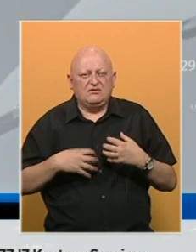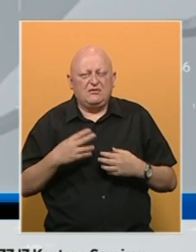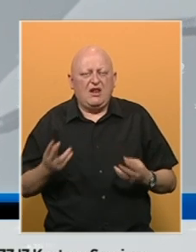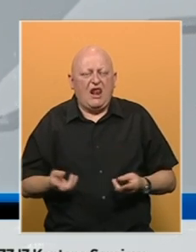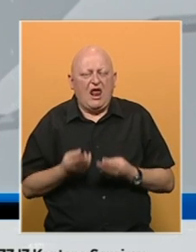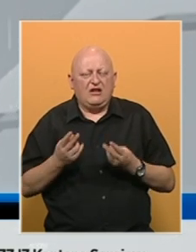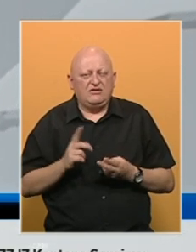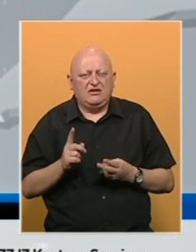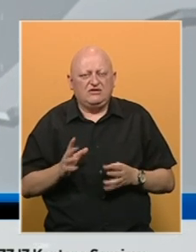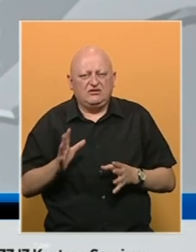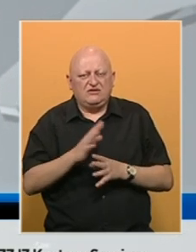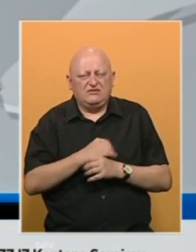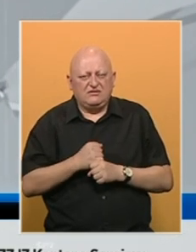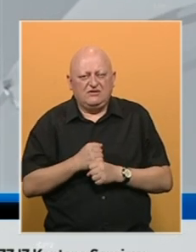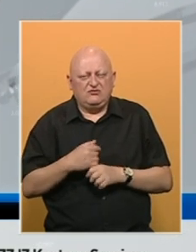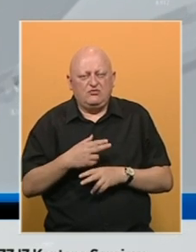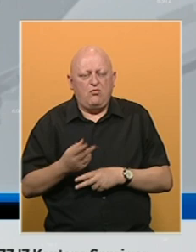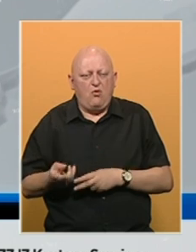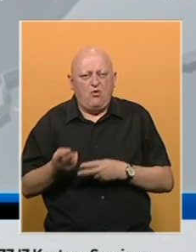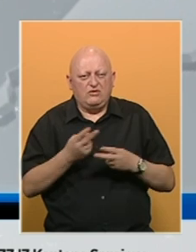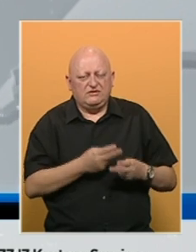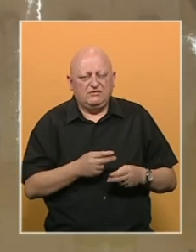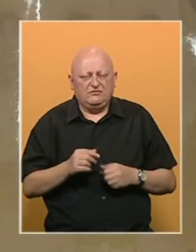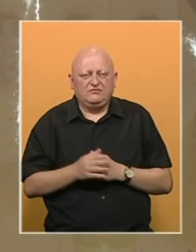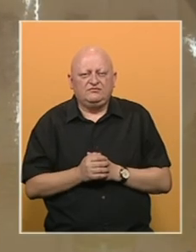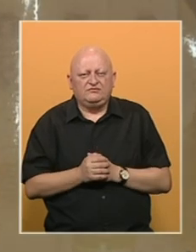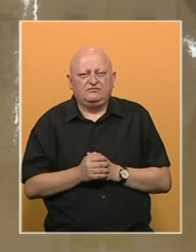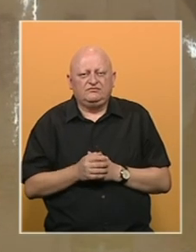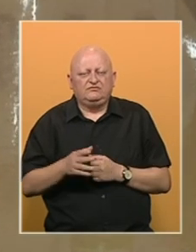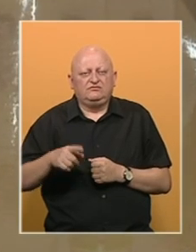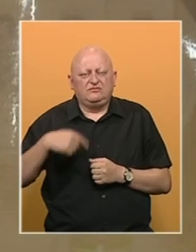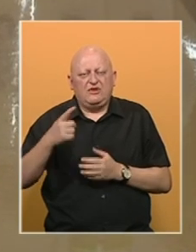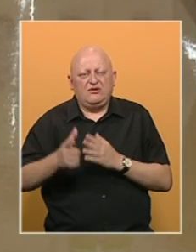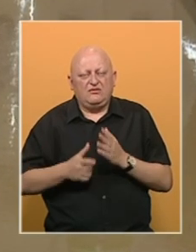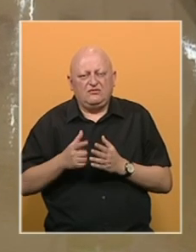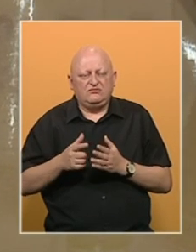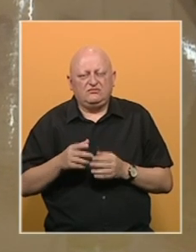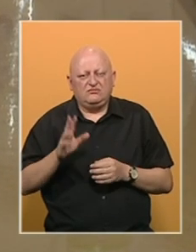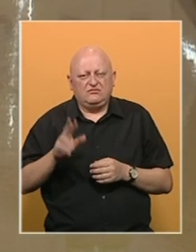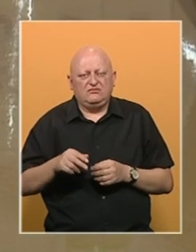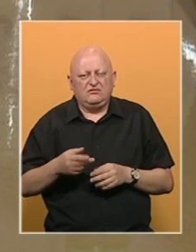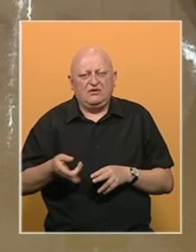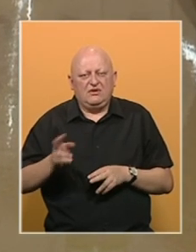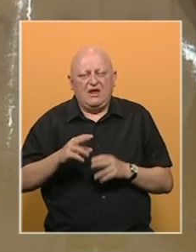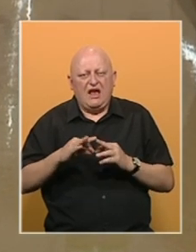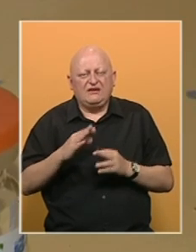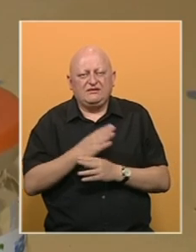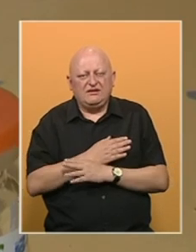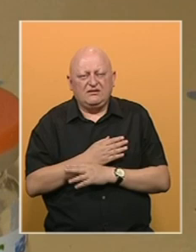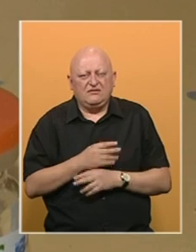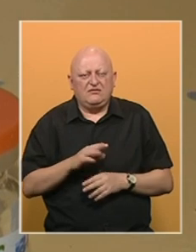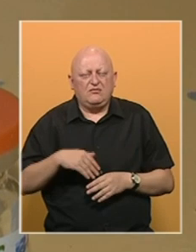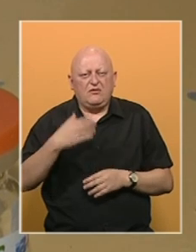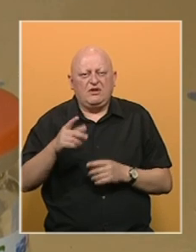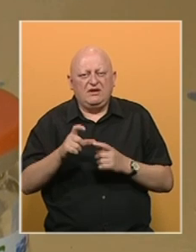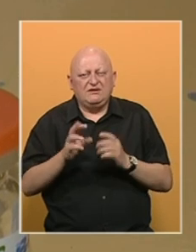lagani i neće završiti na hospitalizaciju, neće biti u volnici. I u narednom periodu na raspolaganju će biti najviše AstraZeneca, a